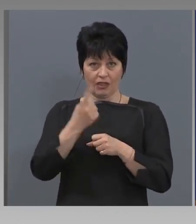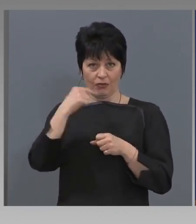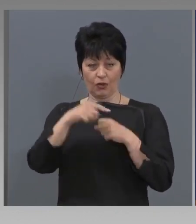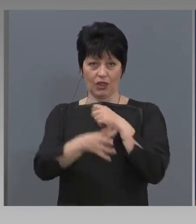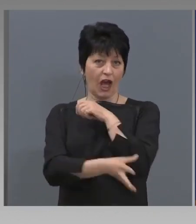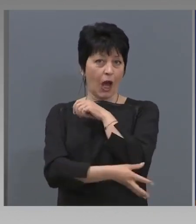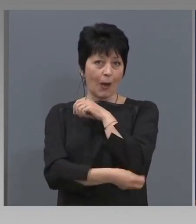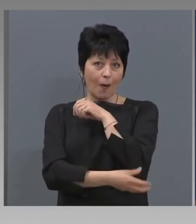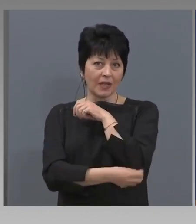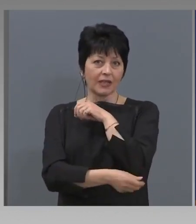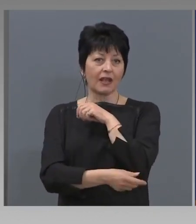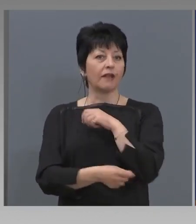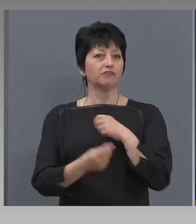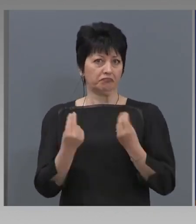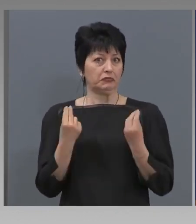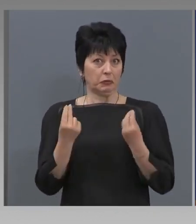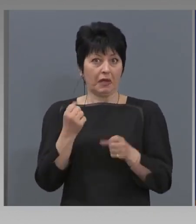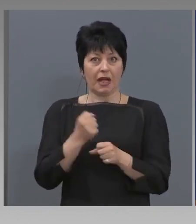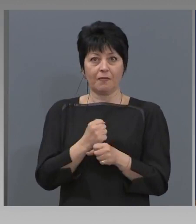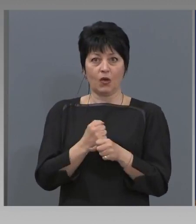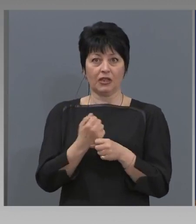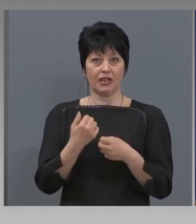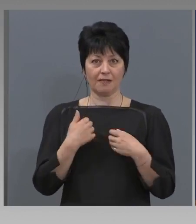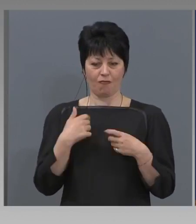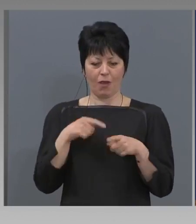И както един мой приятел ром вика,